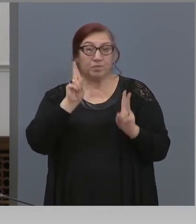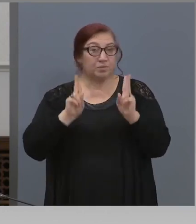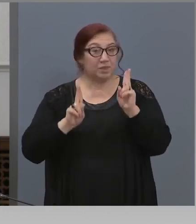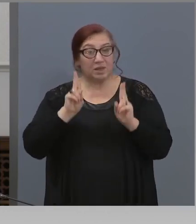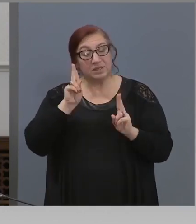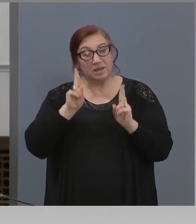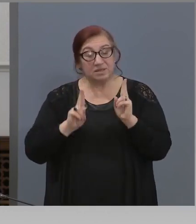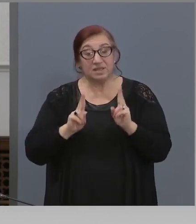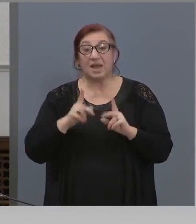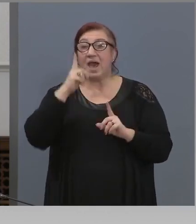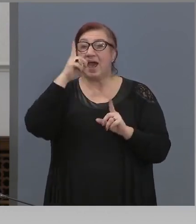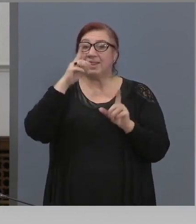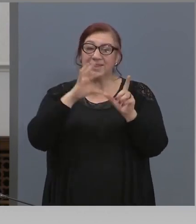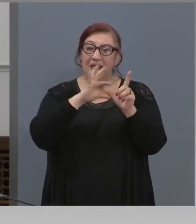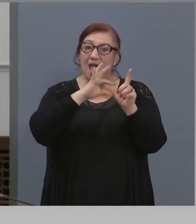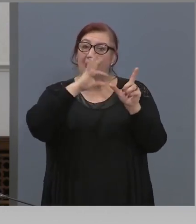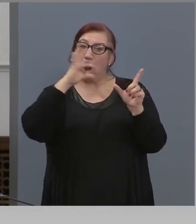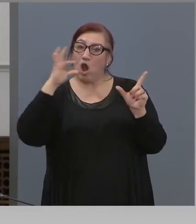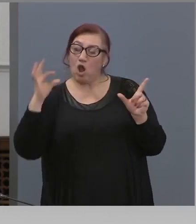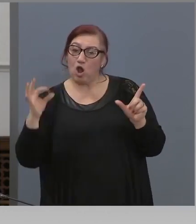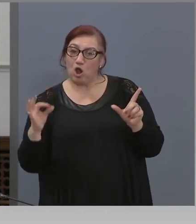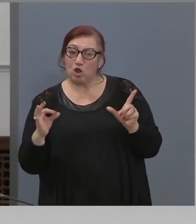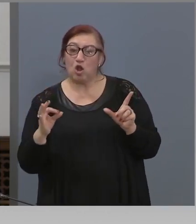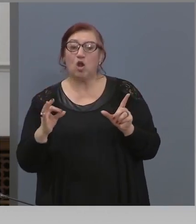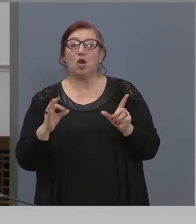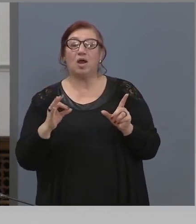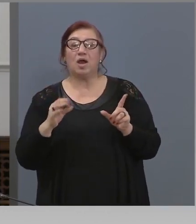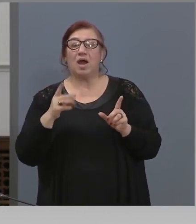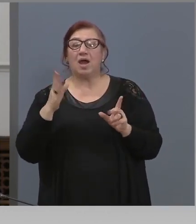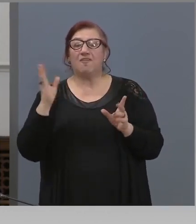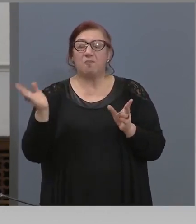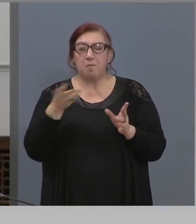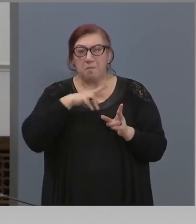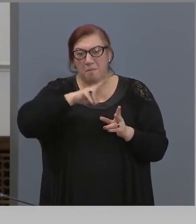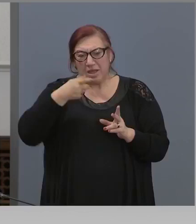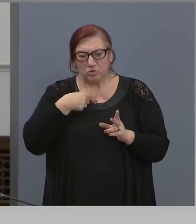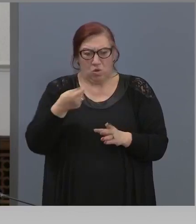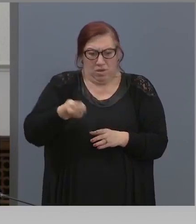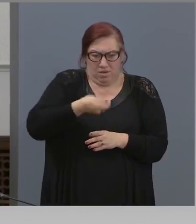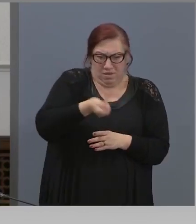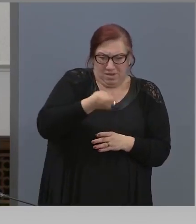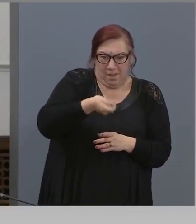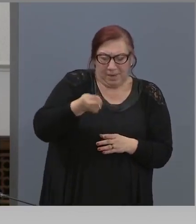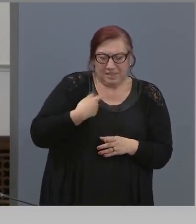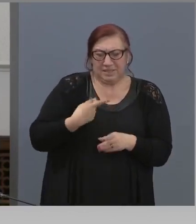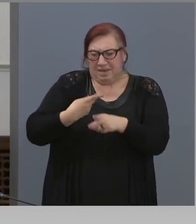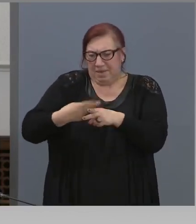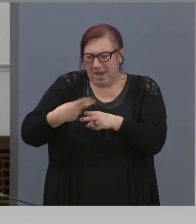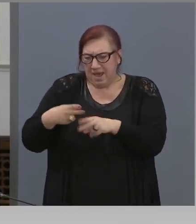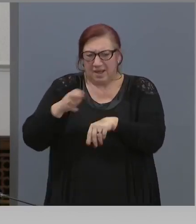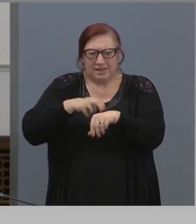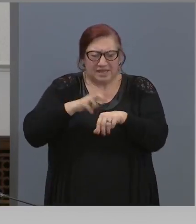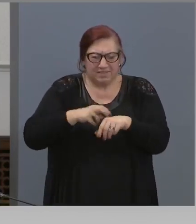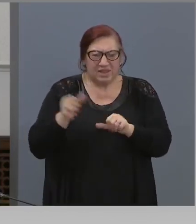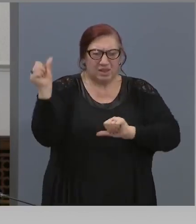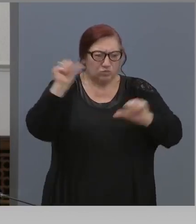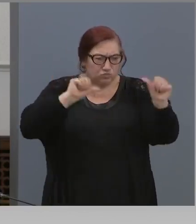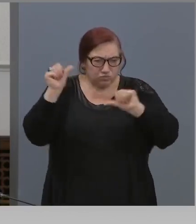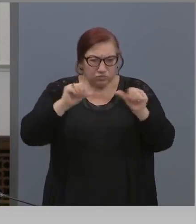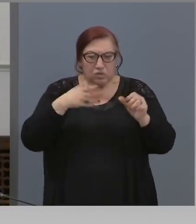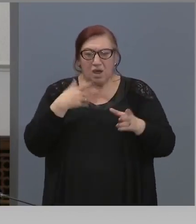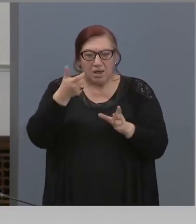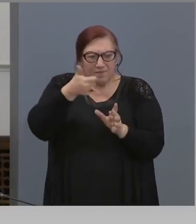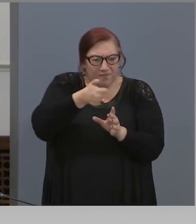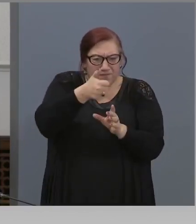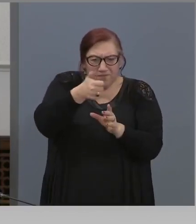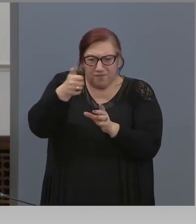че една върбова клонка, първо да минаваме с машини, да пръскаме, да носат с химиткалите вкъщи, също не е най